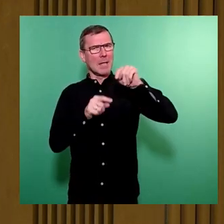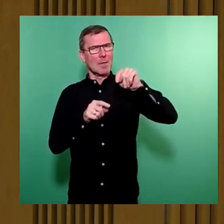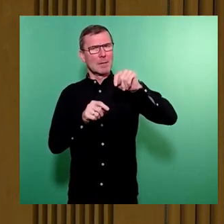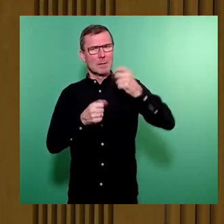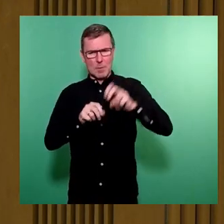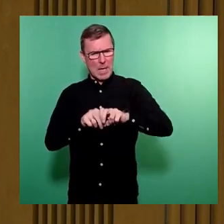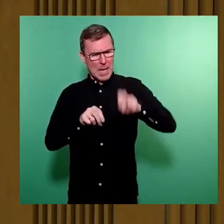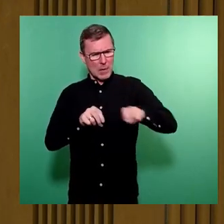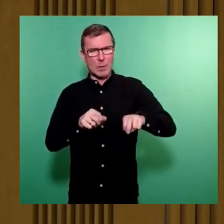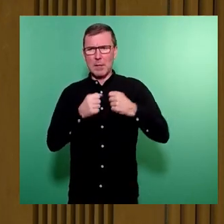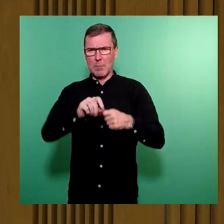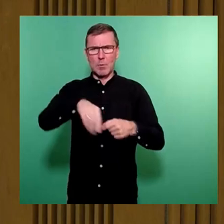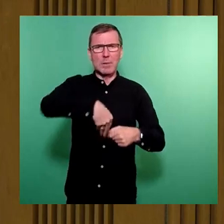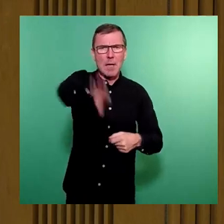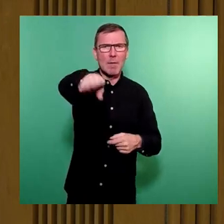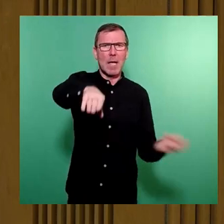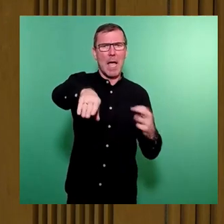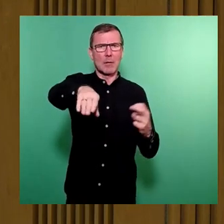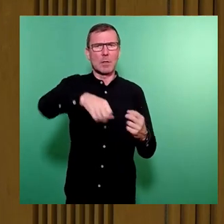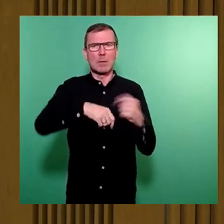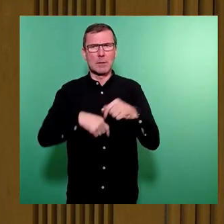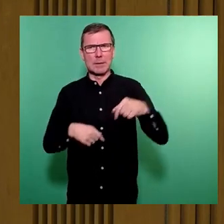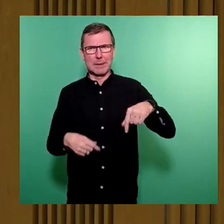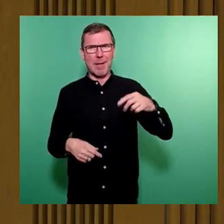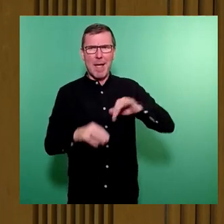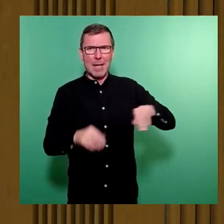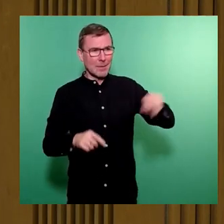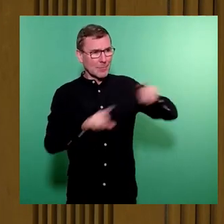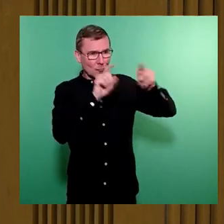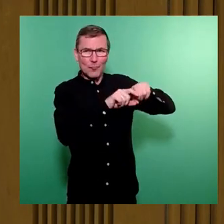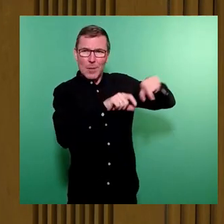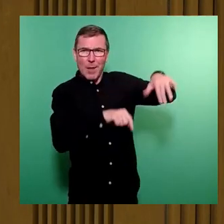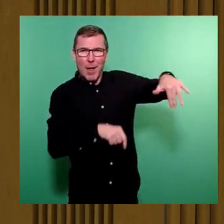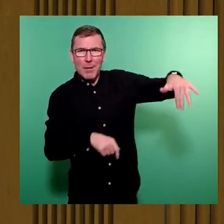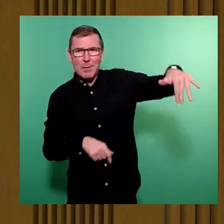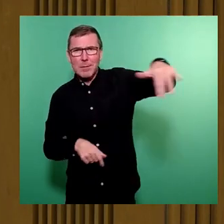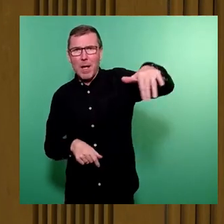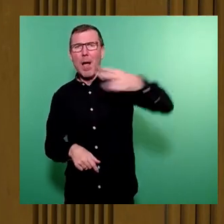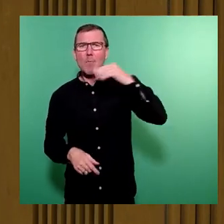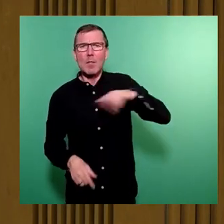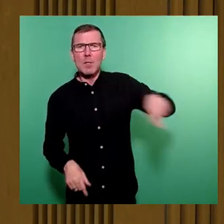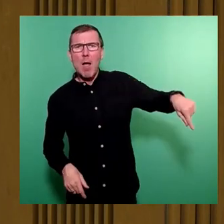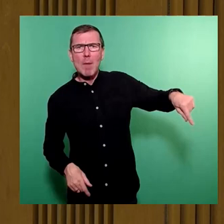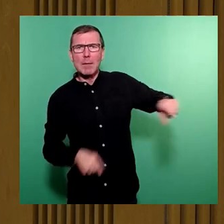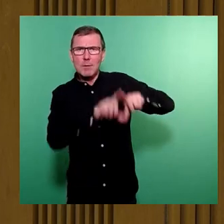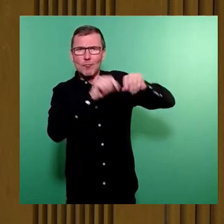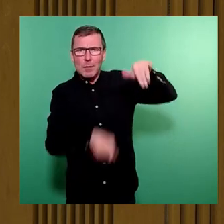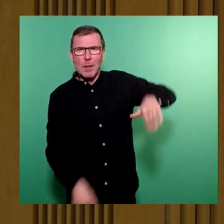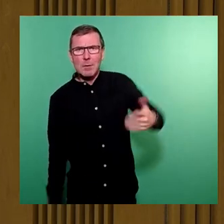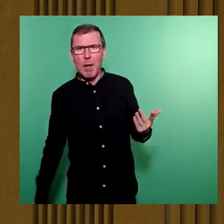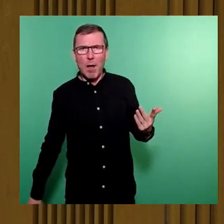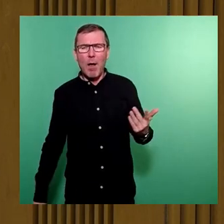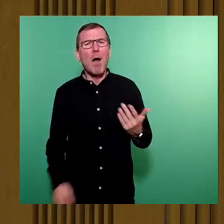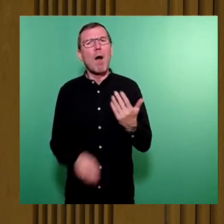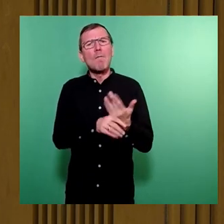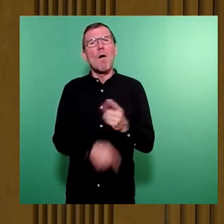und Einsteigen der Busse ja hier explizit ausgeschildert ist. Am Hörnerischen Platz sieht man ja auch diese Schilder. Warum macht man das